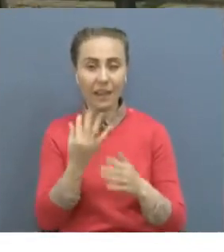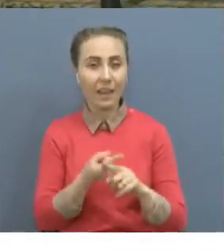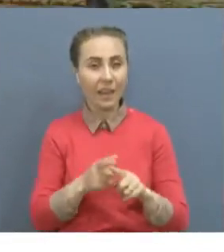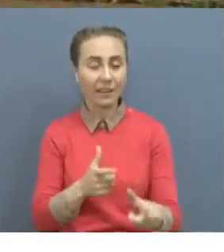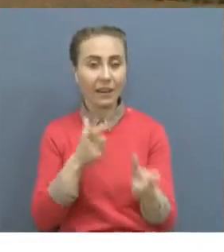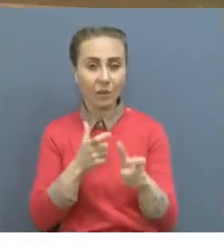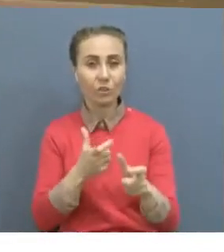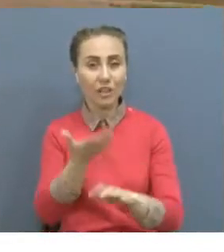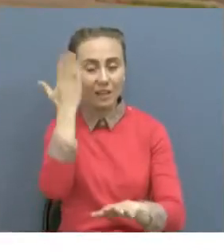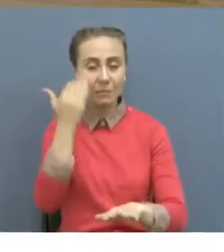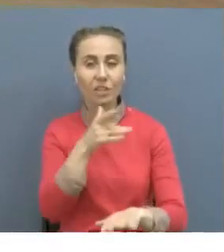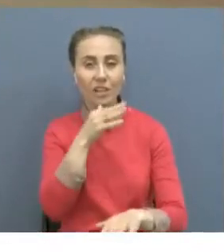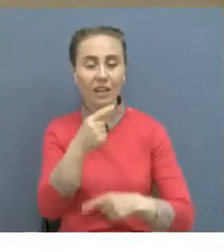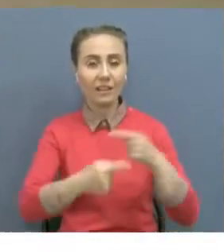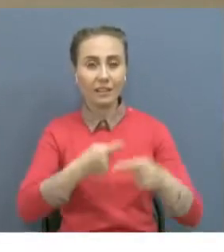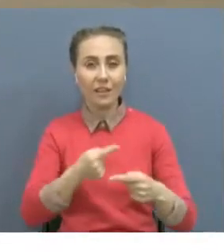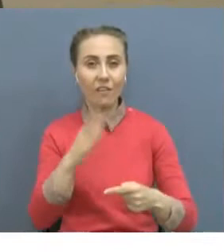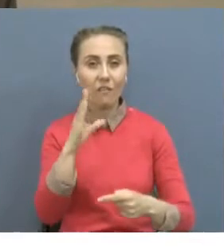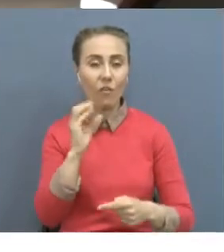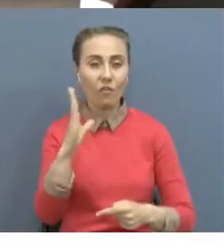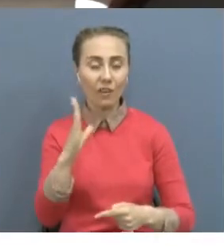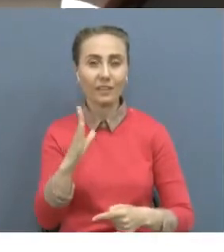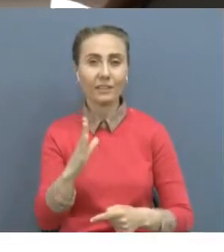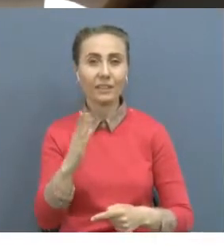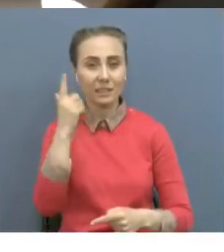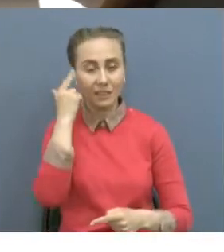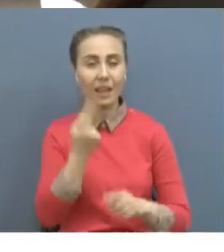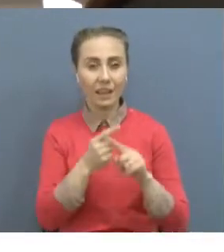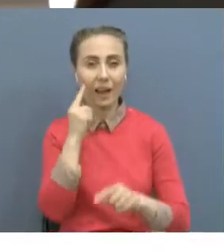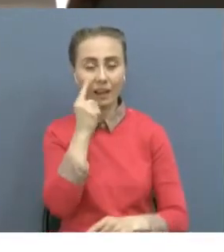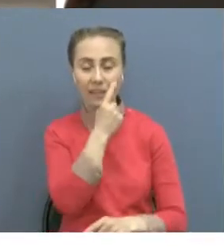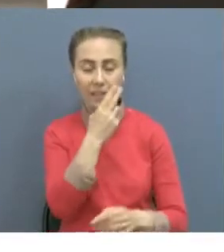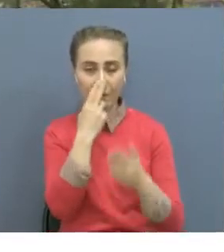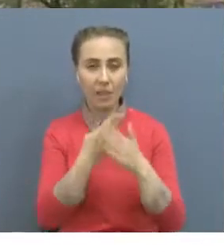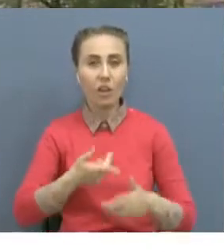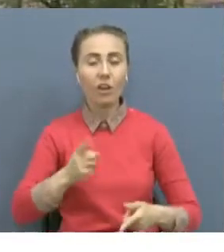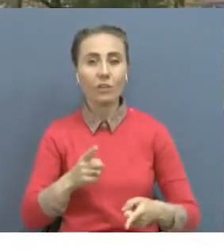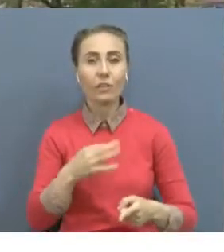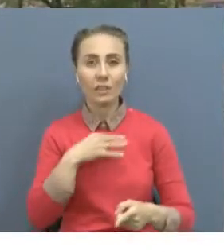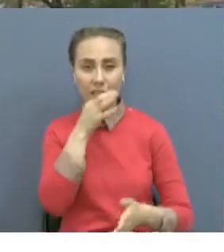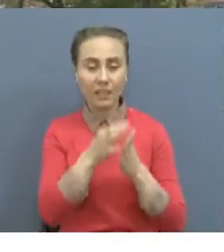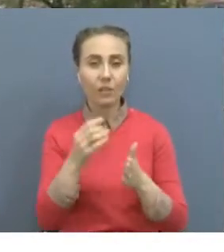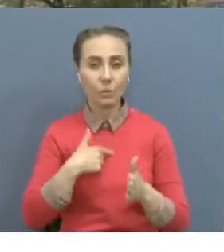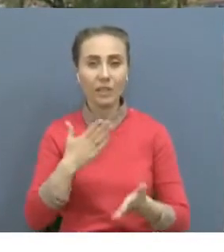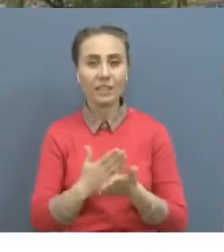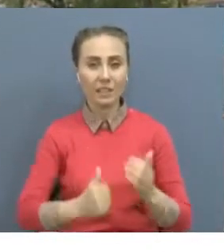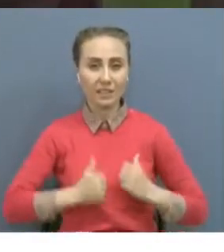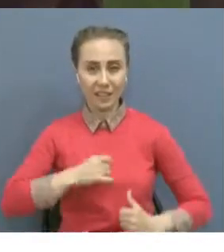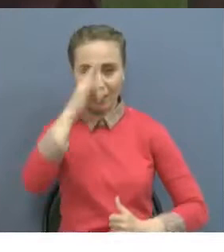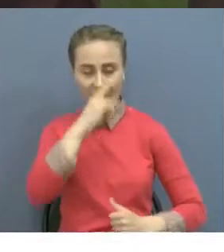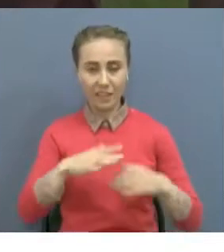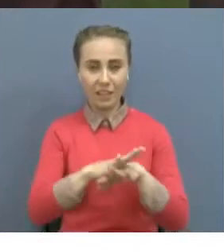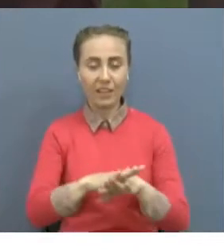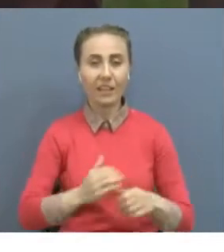алға жет женіз шеруі ұйымдастырылмайды. Десе де бірде бір соғы сарда кері құттықтаусыз қалмайды. Бүгінгі